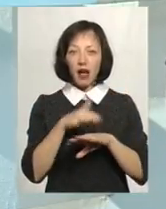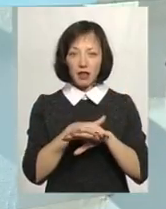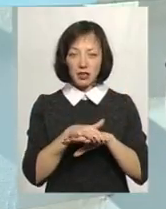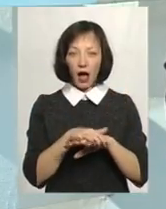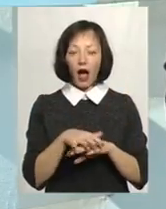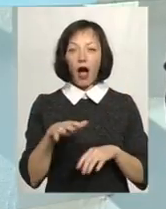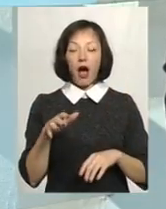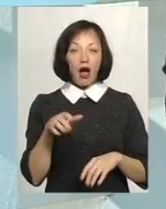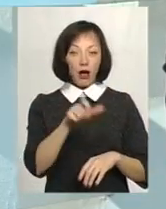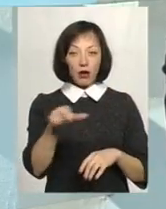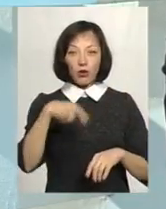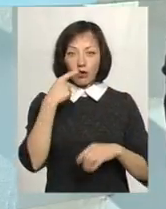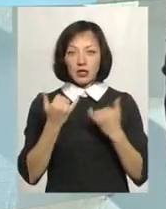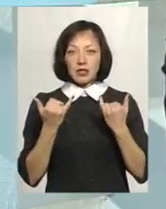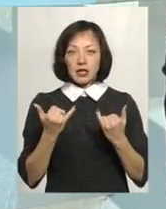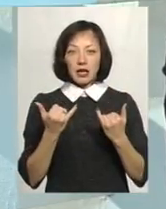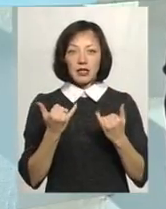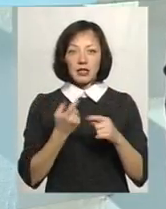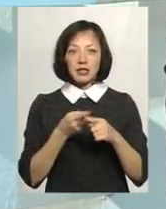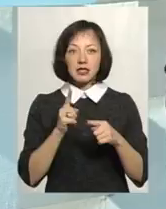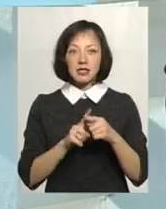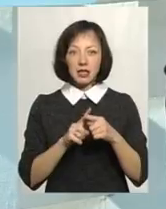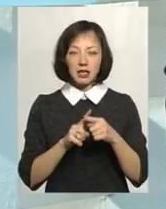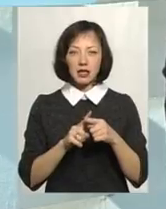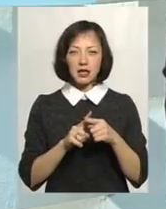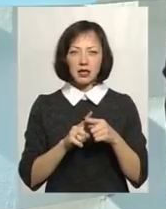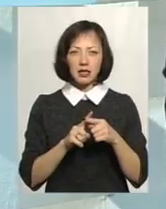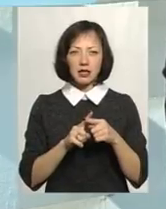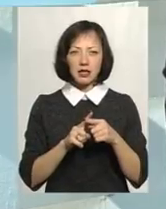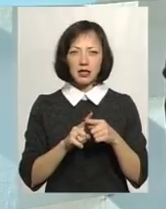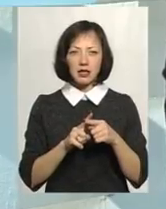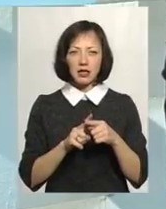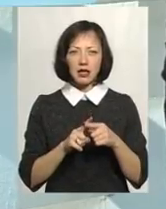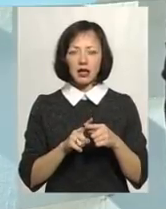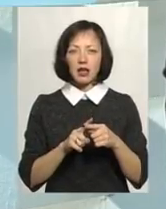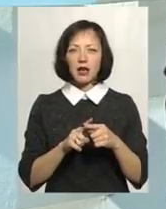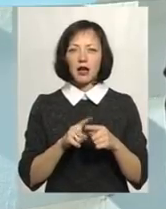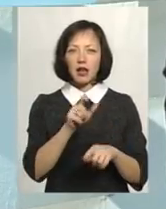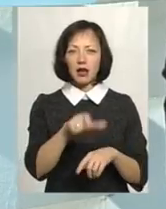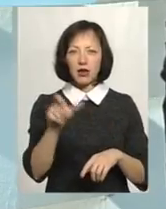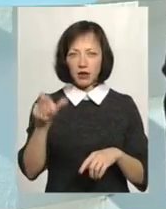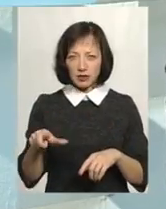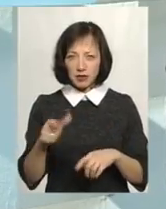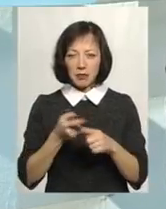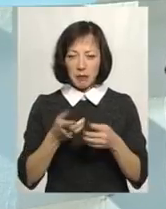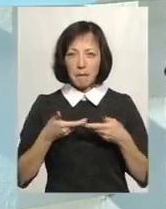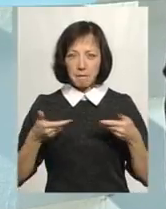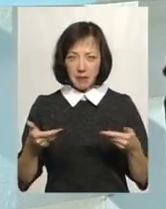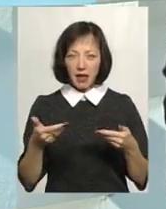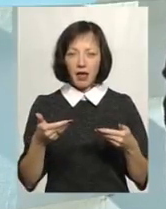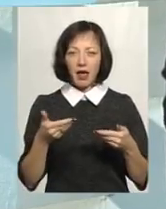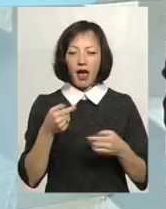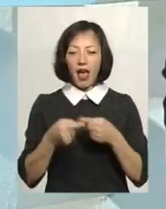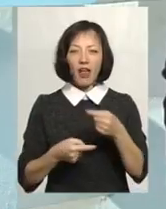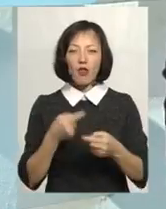Народ говорить, що ми зараз сіряки, але ці сіряки на сьогоднішній день становлять генофот і європейської цивілізації, то